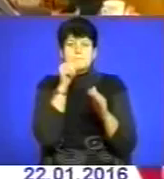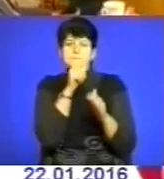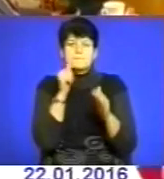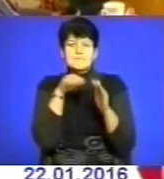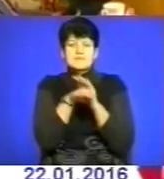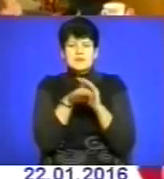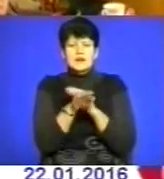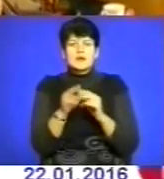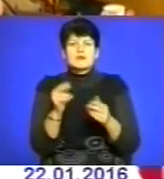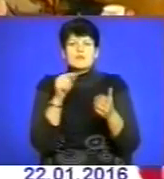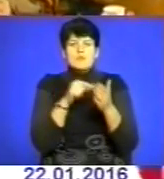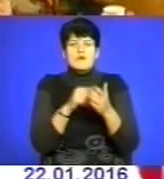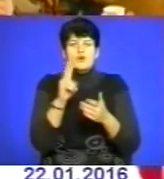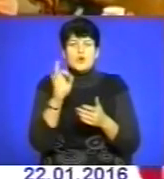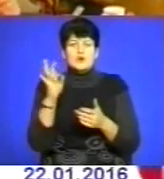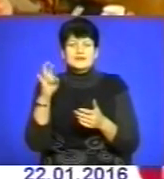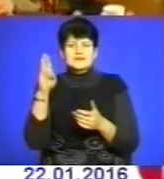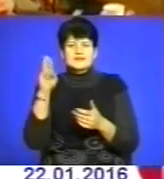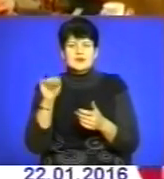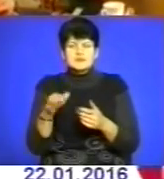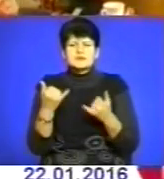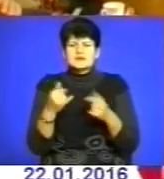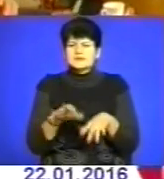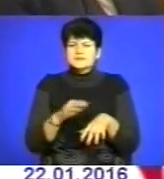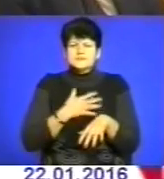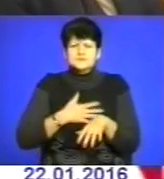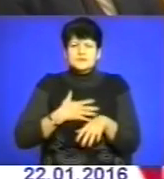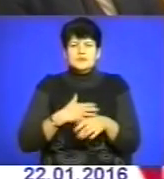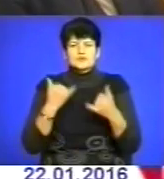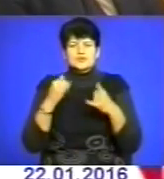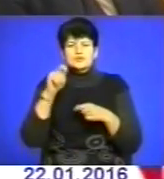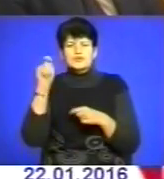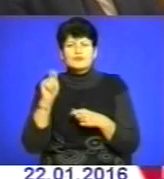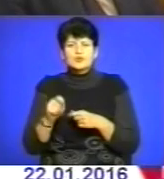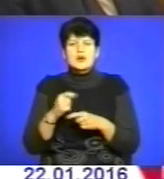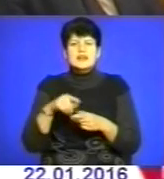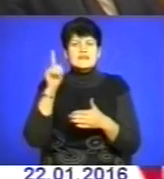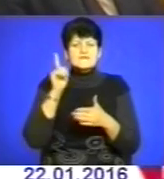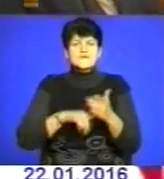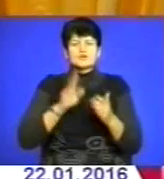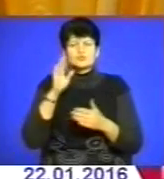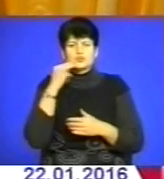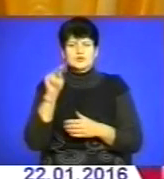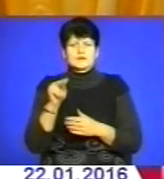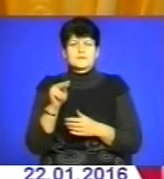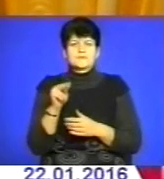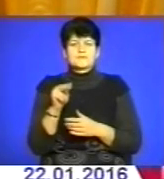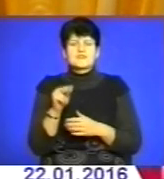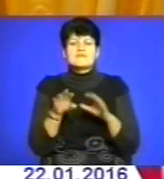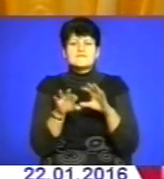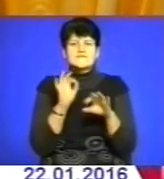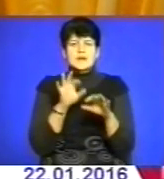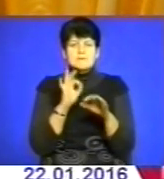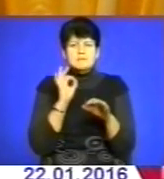потрапив у концтабір. Нині йому дуже болить сучасна війна, але пан Григорій вірить у краще. Вибір ми